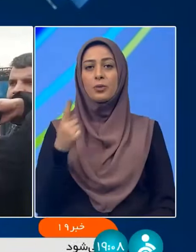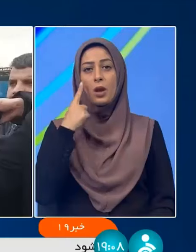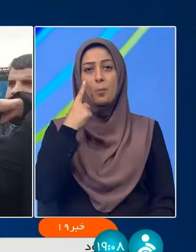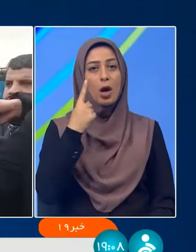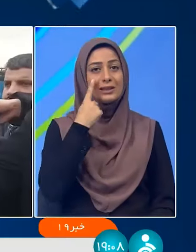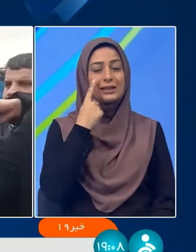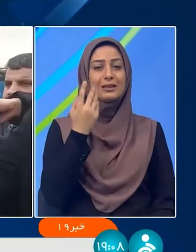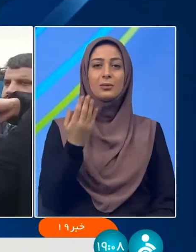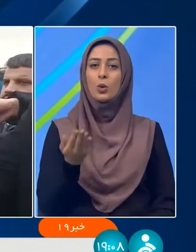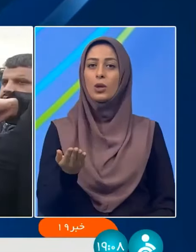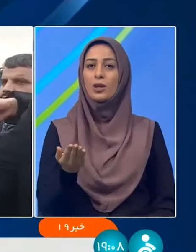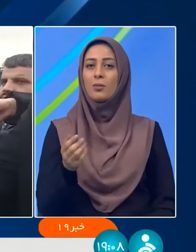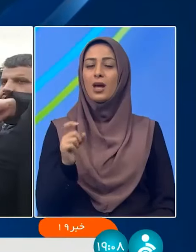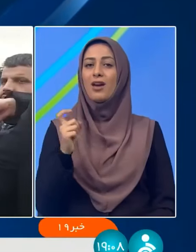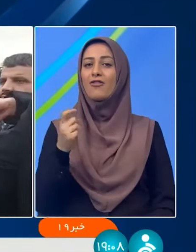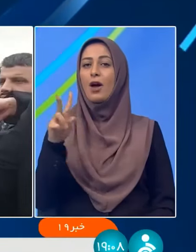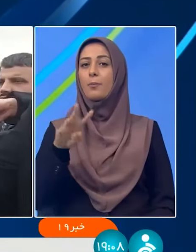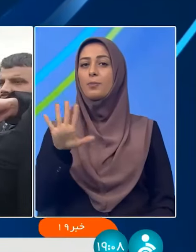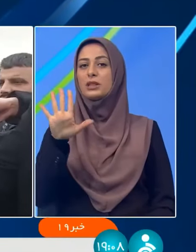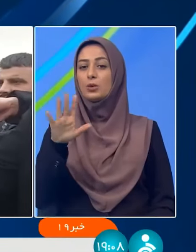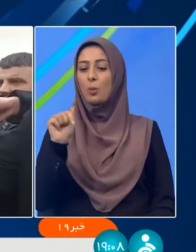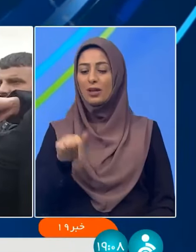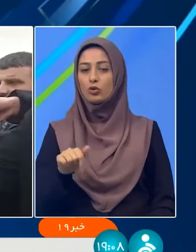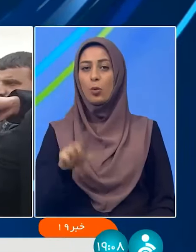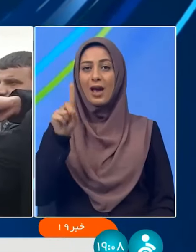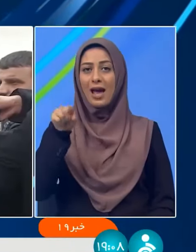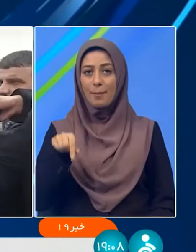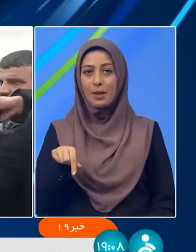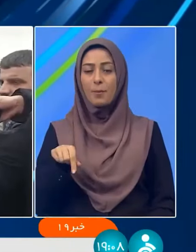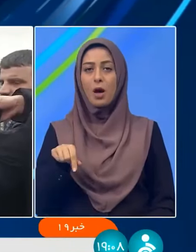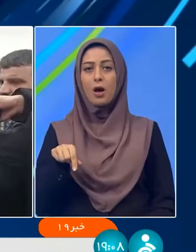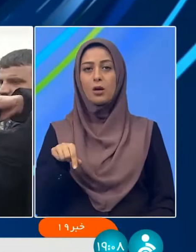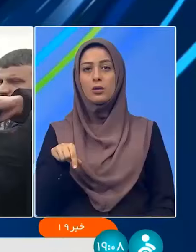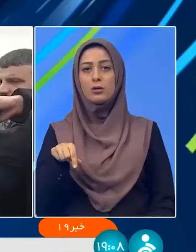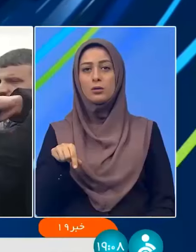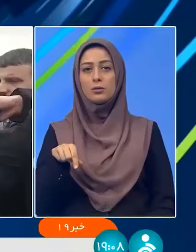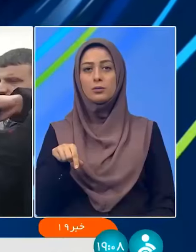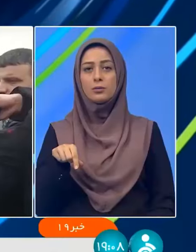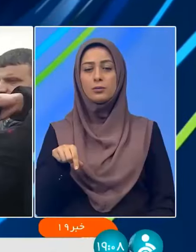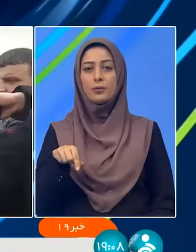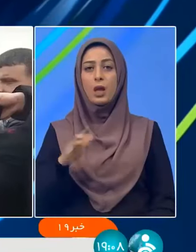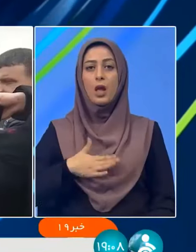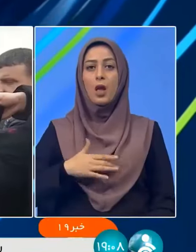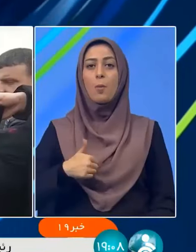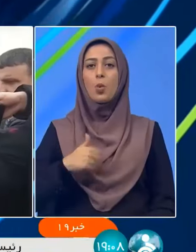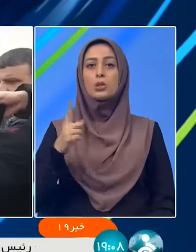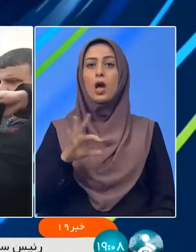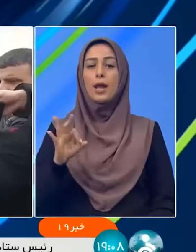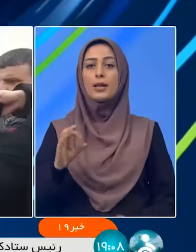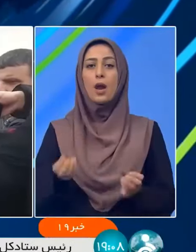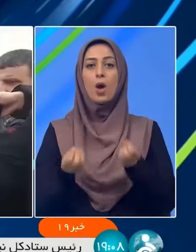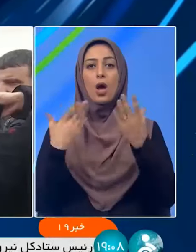و روز بیست پنجمه همینه هم بازدوش هایی خواهات خودو این مزایده هست که انشالله